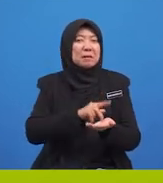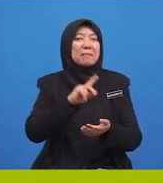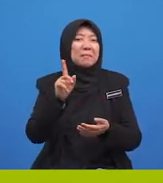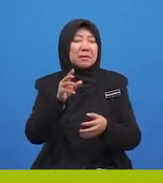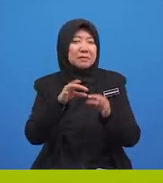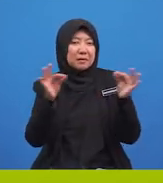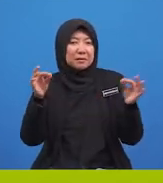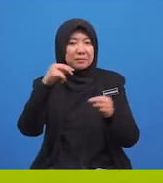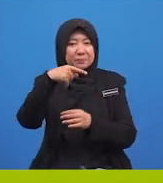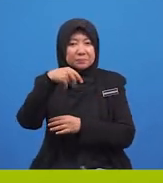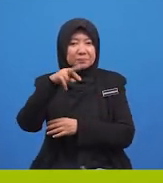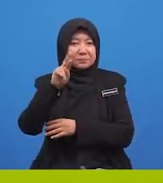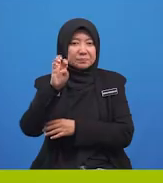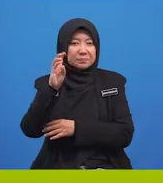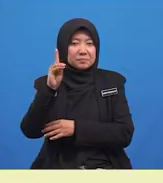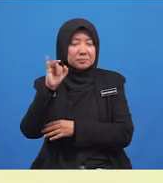-ayat tadi.